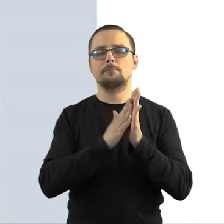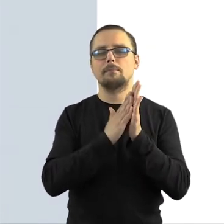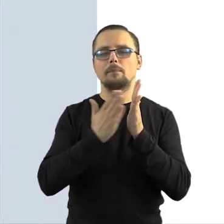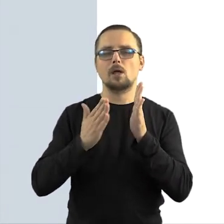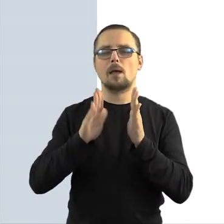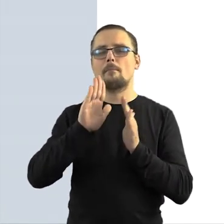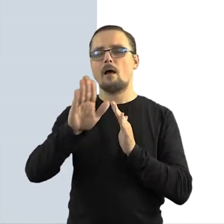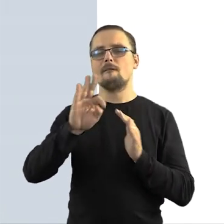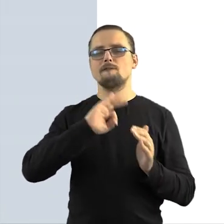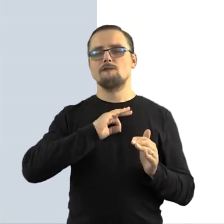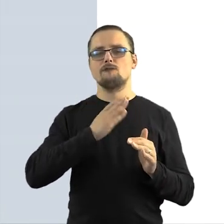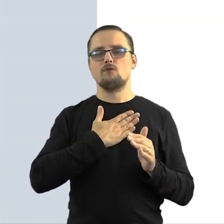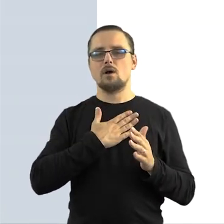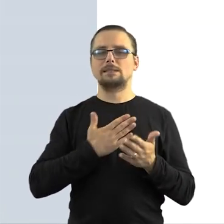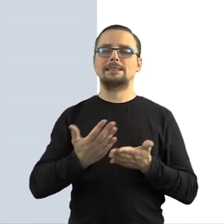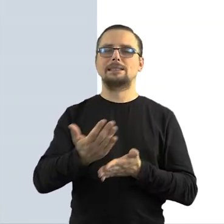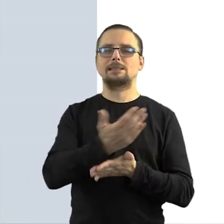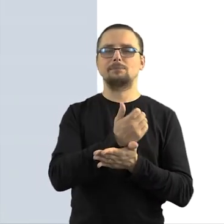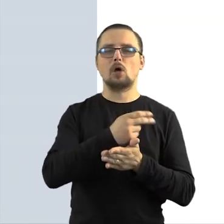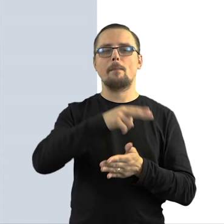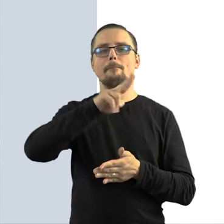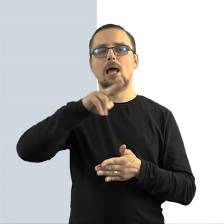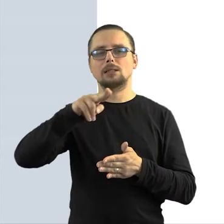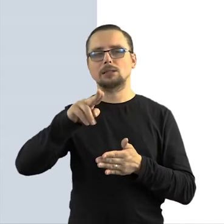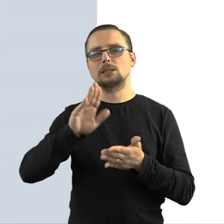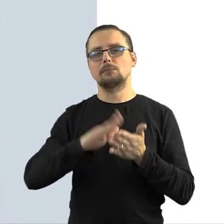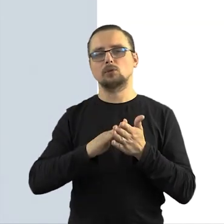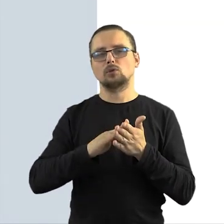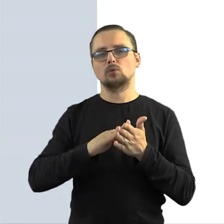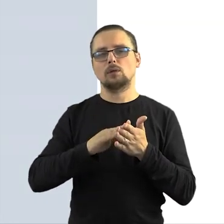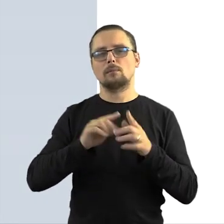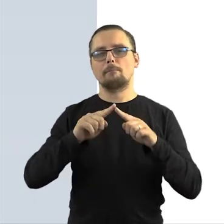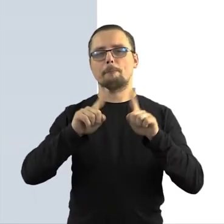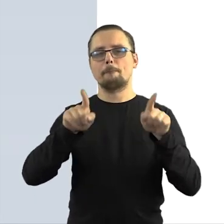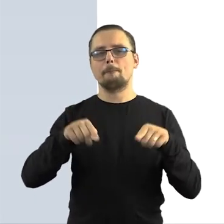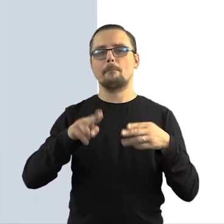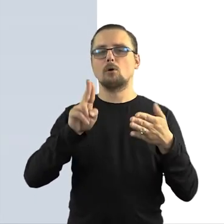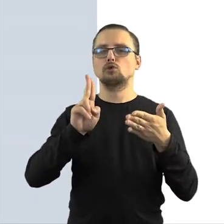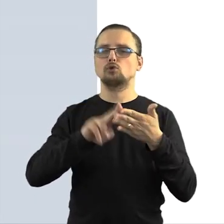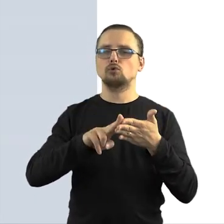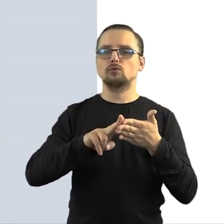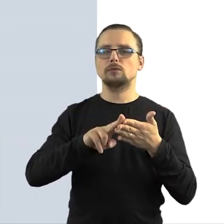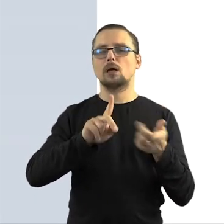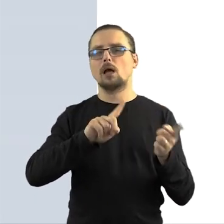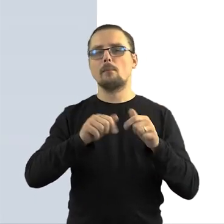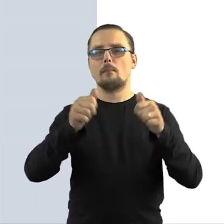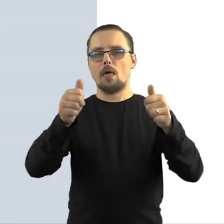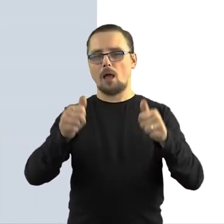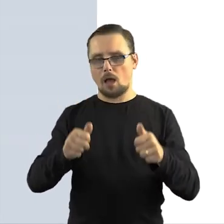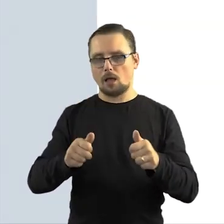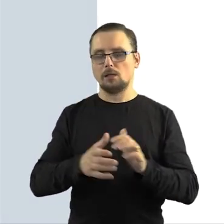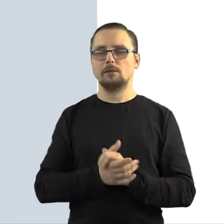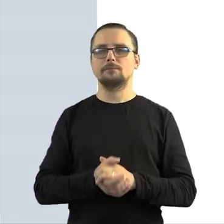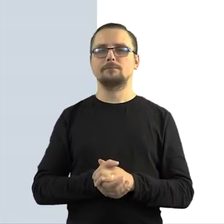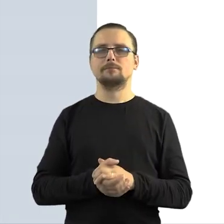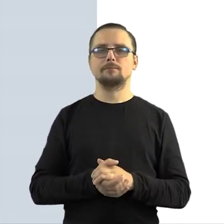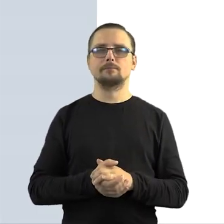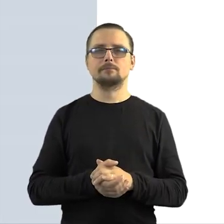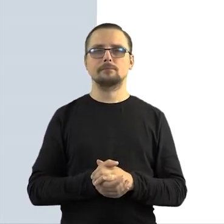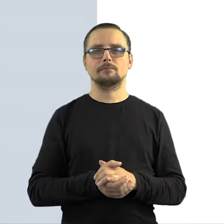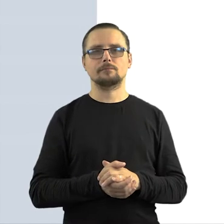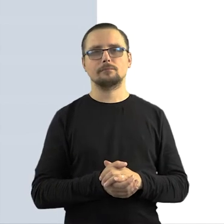plastyczne, ponieważ na przykład, nie wiem, ktoś przekazał Państwu jakieś pocztówki, przekazał plakaty i tak dalej,